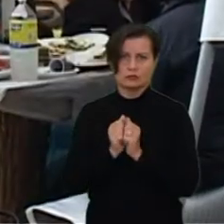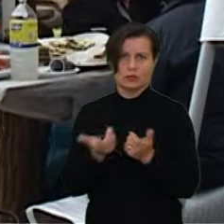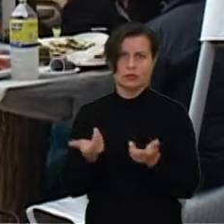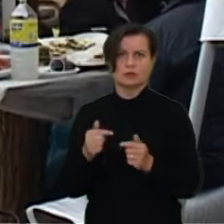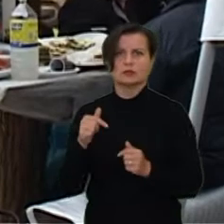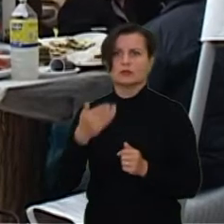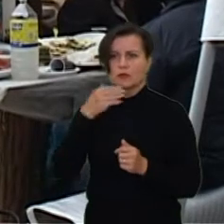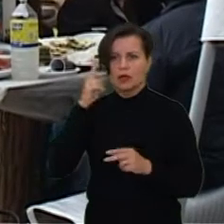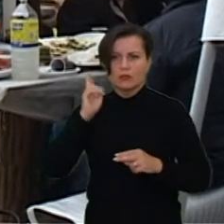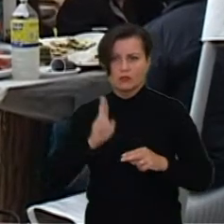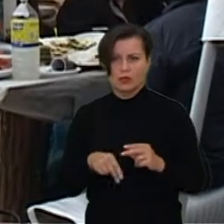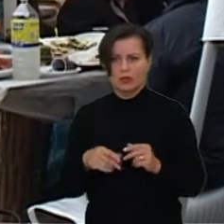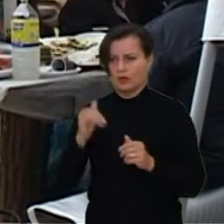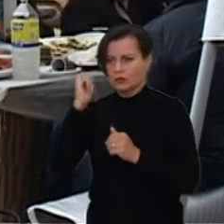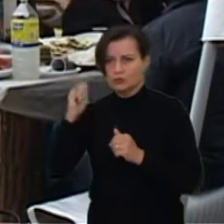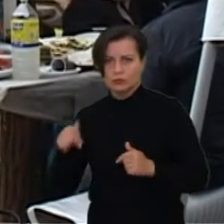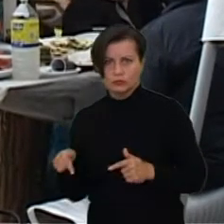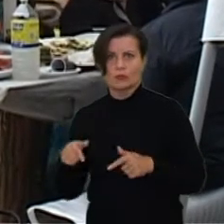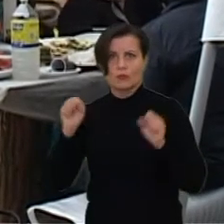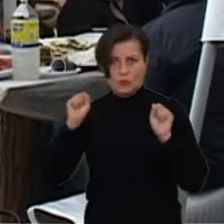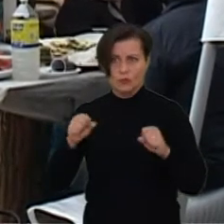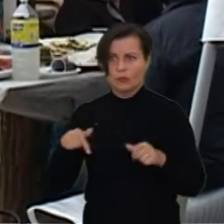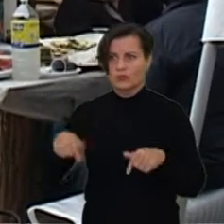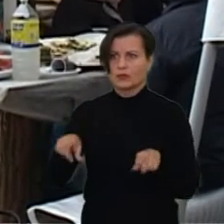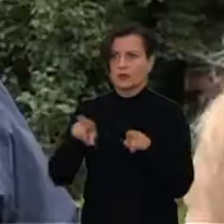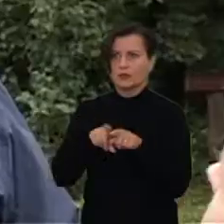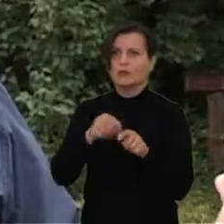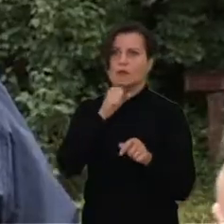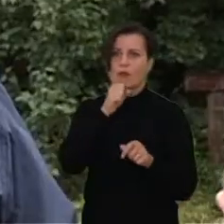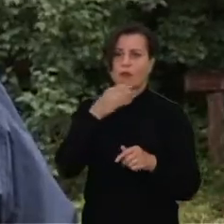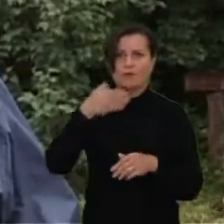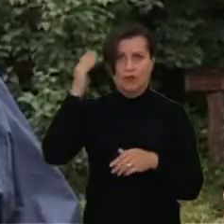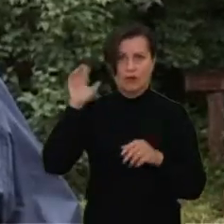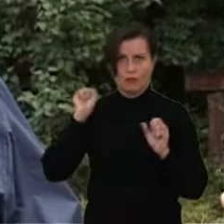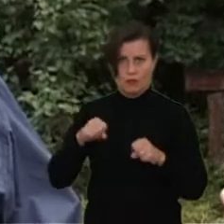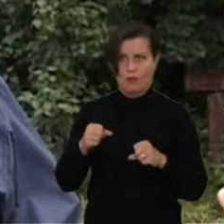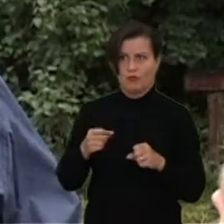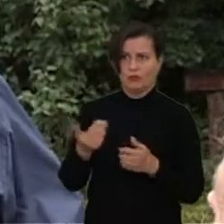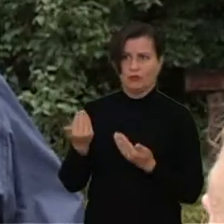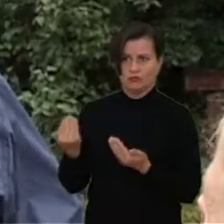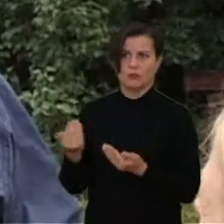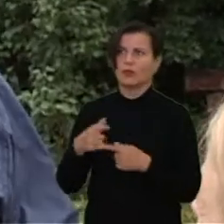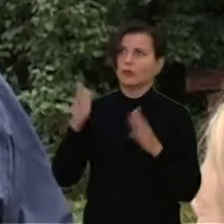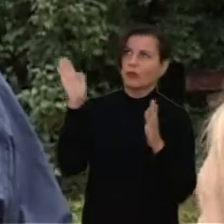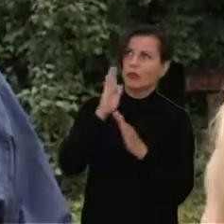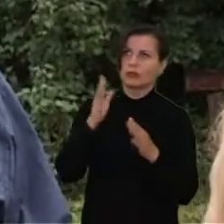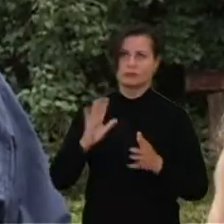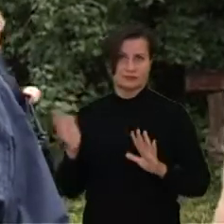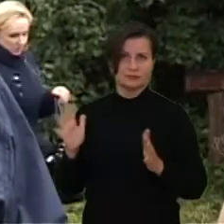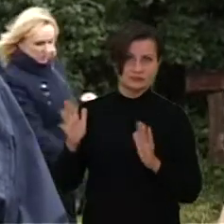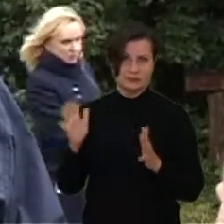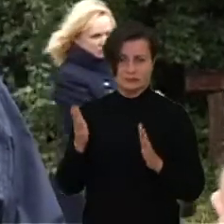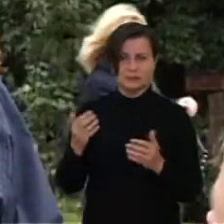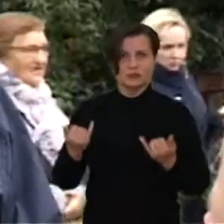rudo, pakol dar galima. Čia turėjo būti toks kaip ir bobų vasarai skirtas, nors oras ne visai bobų